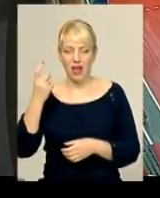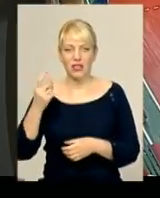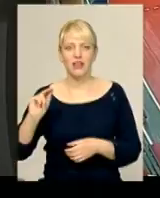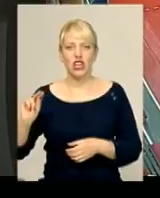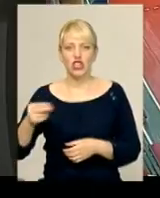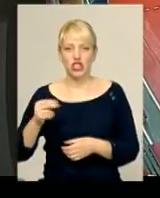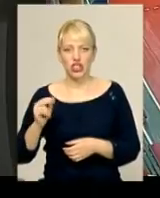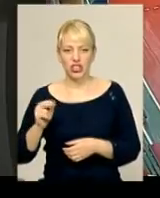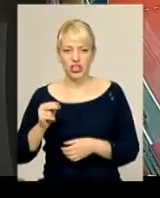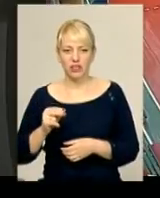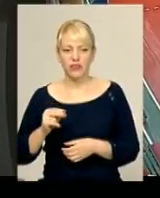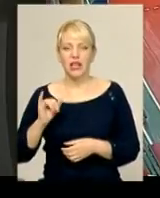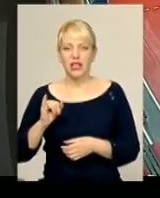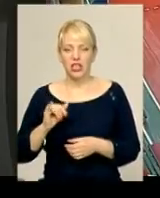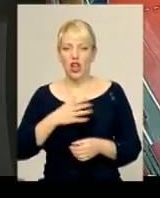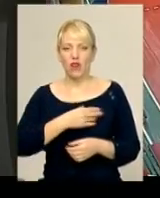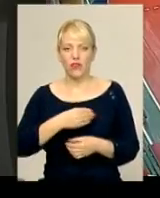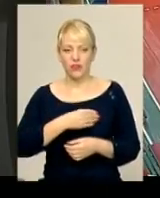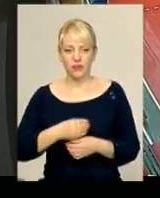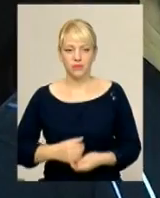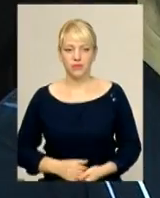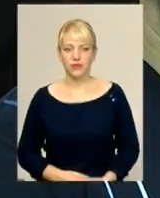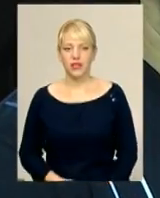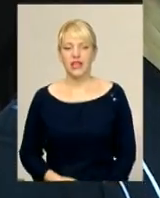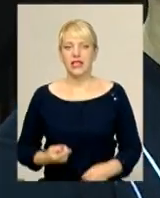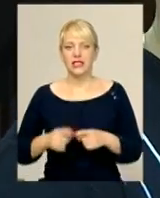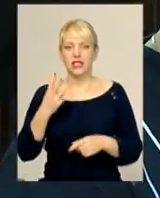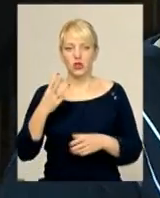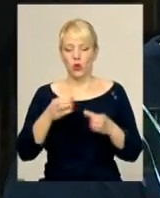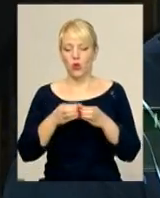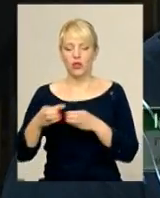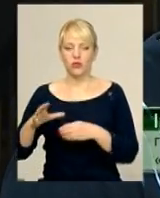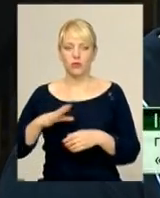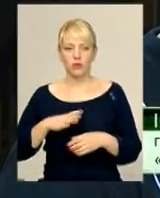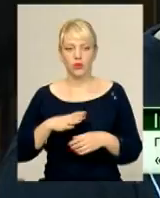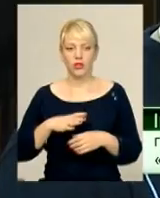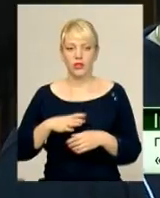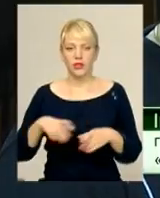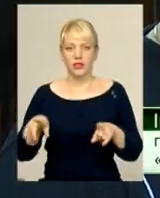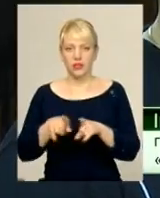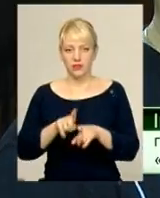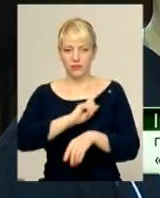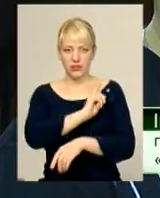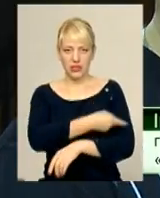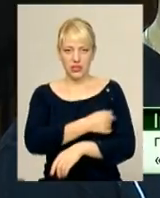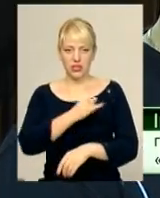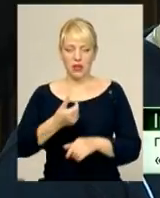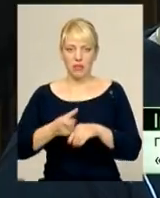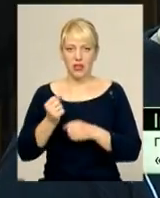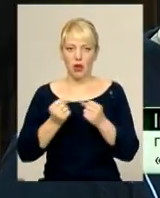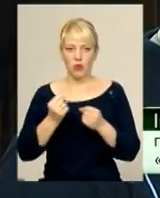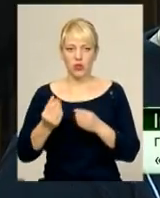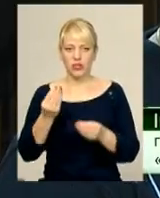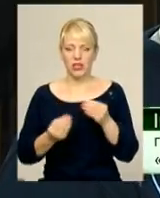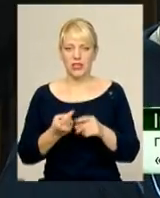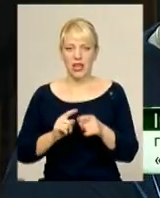Чернігівський педуніверситет ЧВСМ і Львівський барком Кажани-2. З цих трьох колективів була найсильніша і більш напружена гра – це